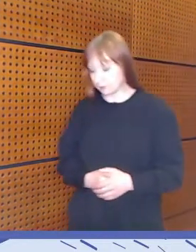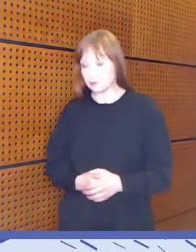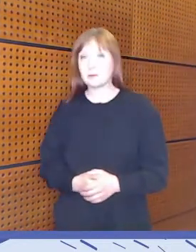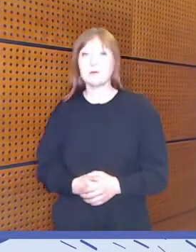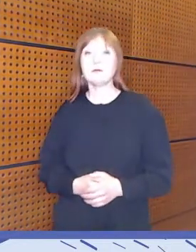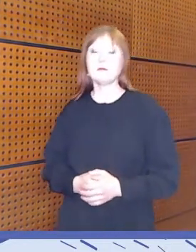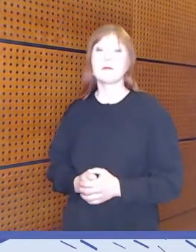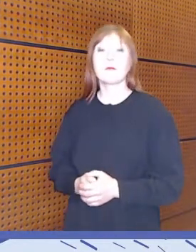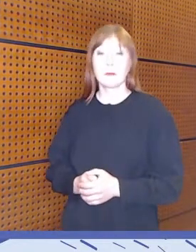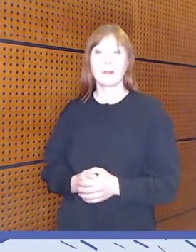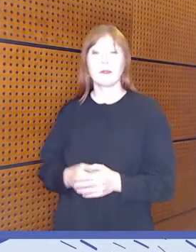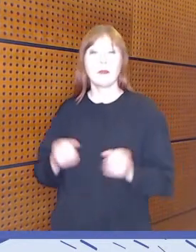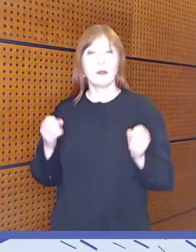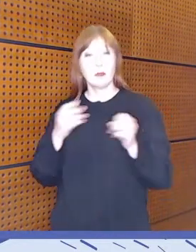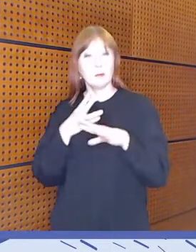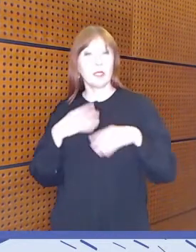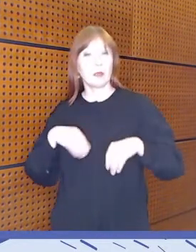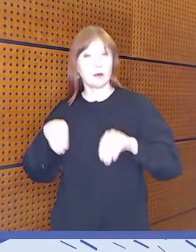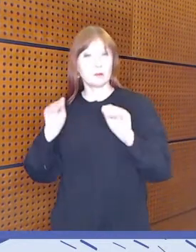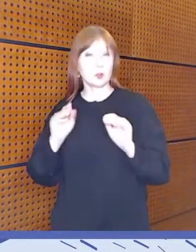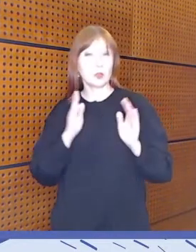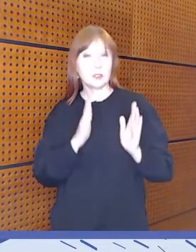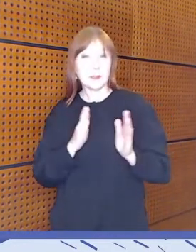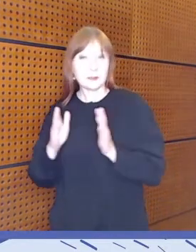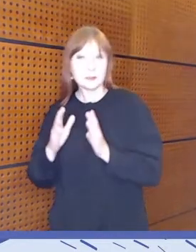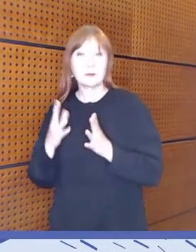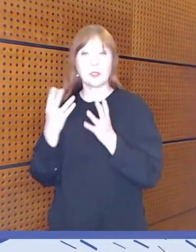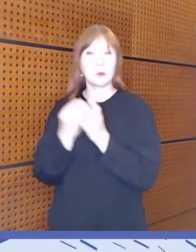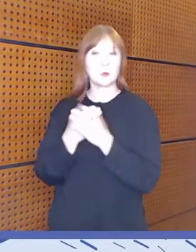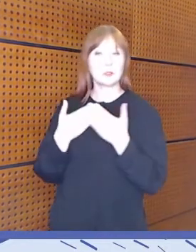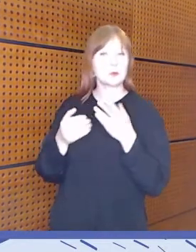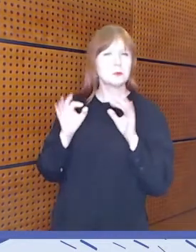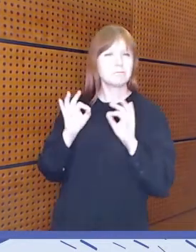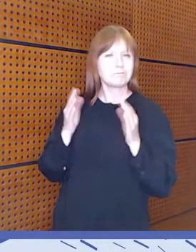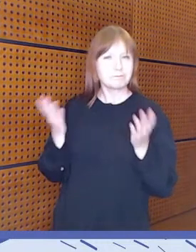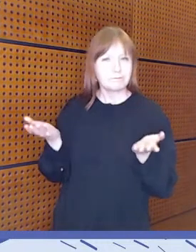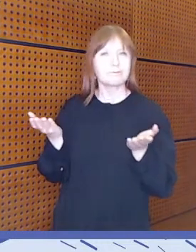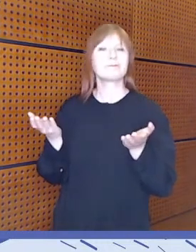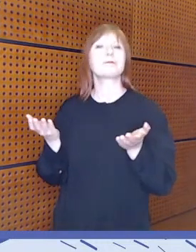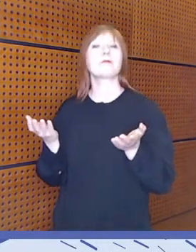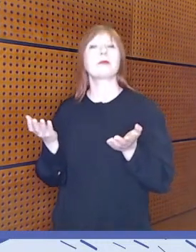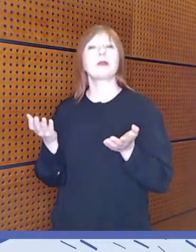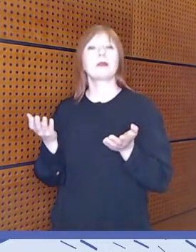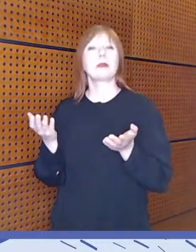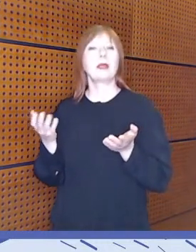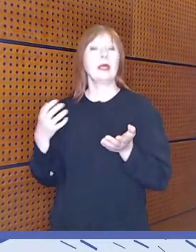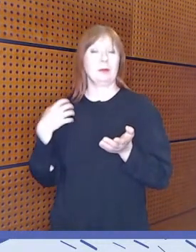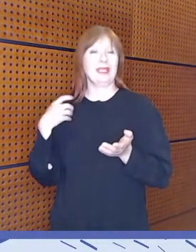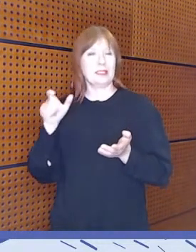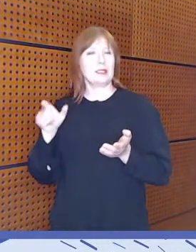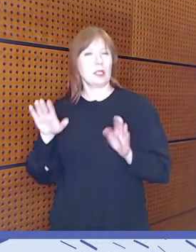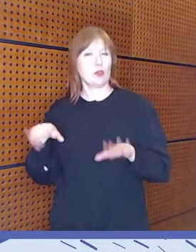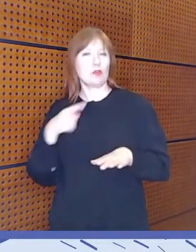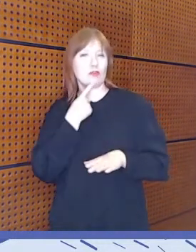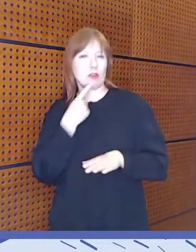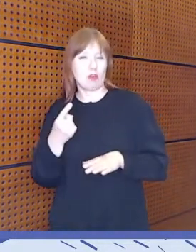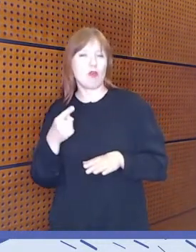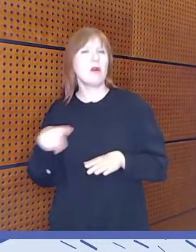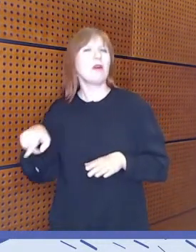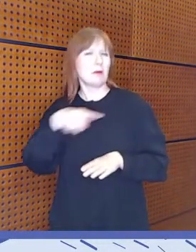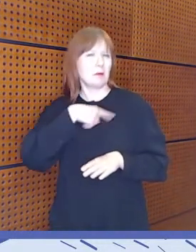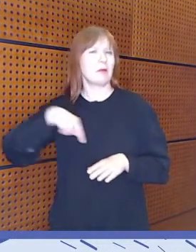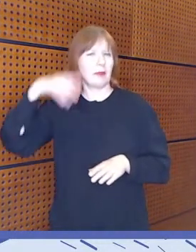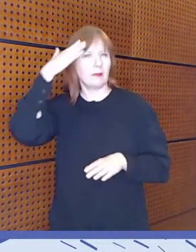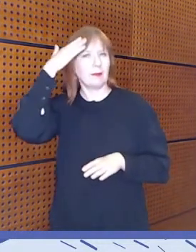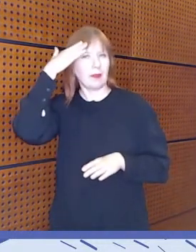Sitten mediakasvatuksen järjestämisestä ja yhteistyöstä tiiviisti. Ministerikin siihen viitaisi. Kaikki tiedämme, että kenttä